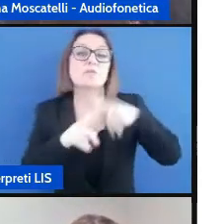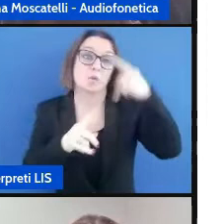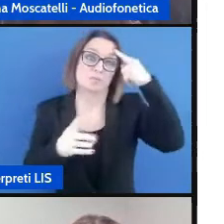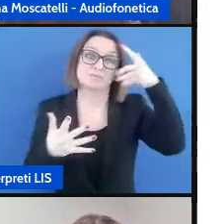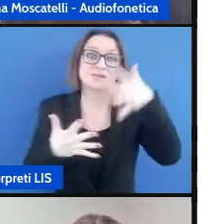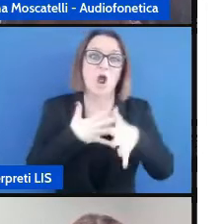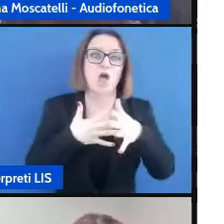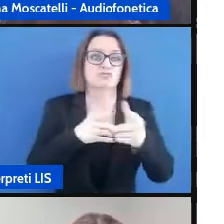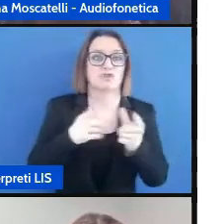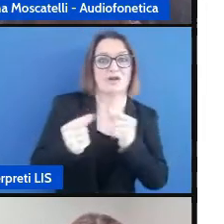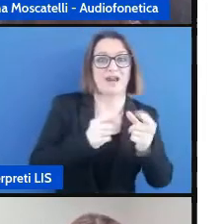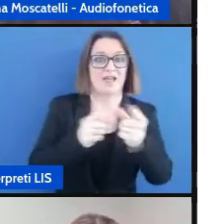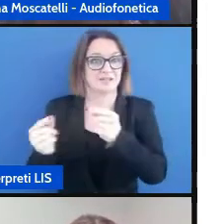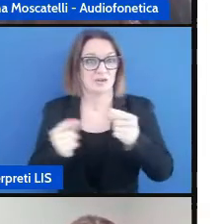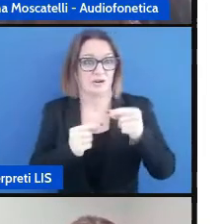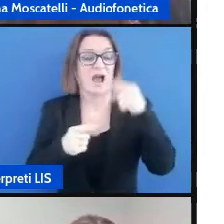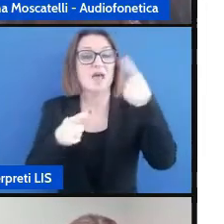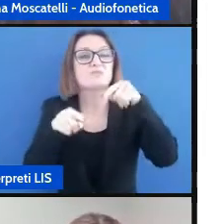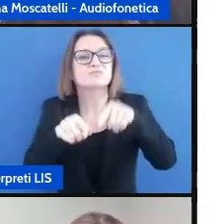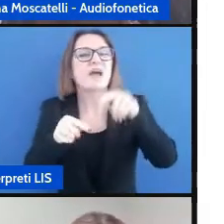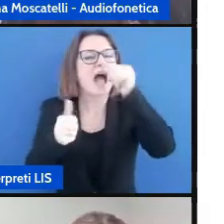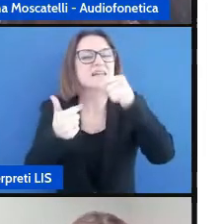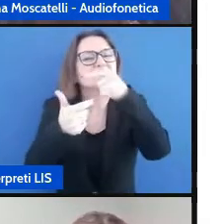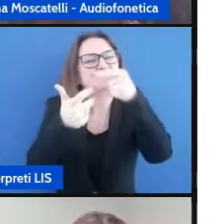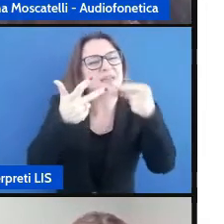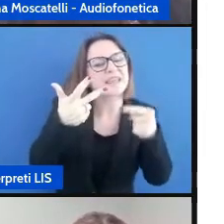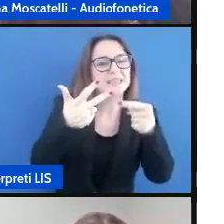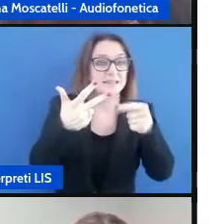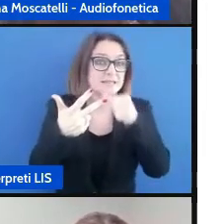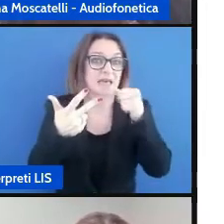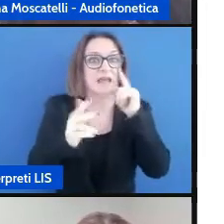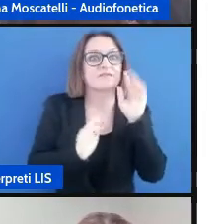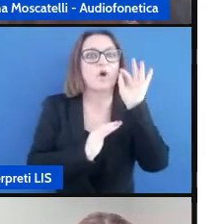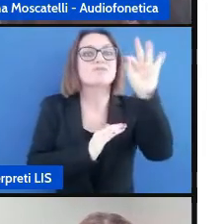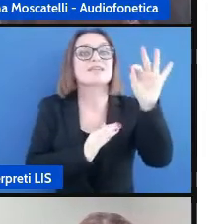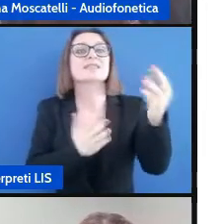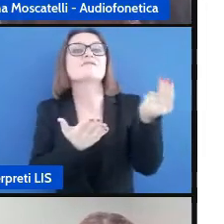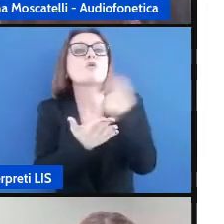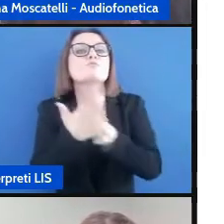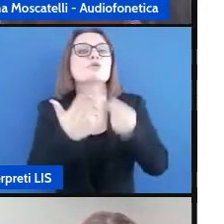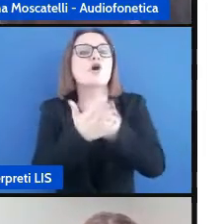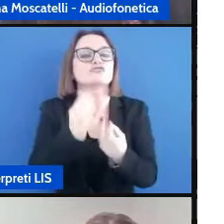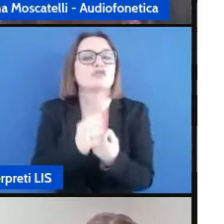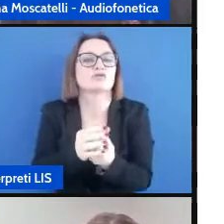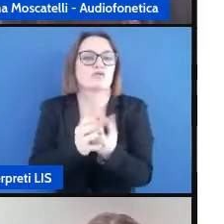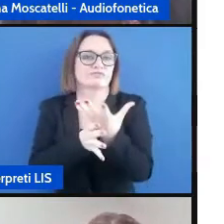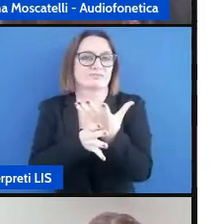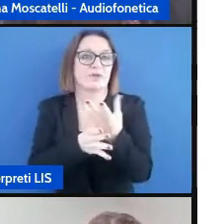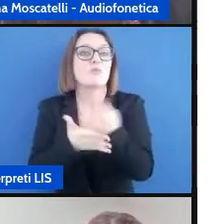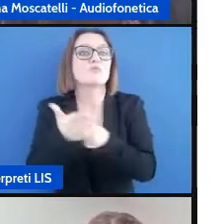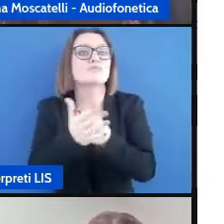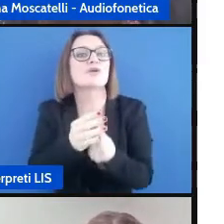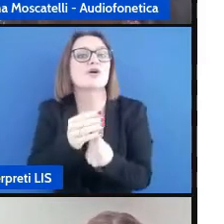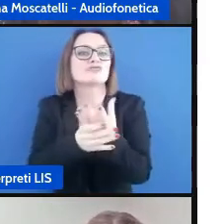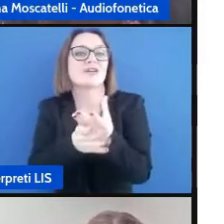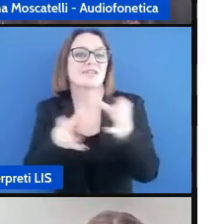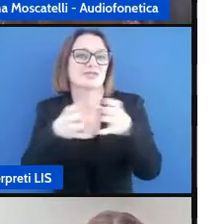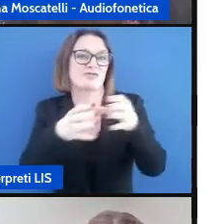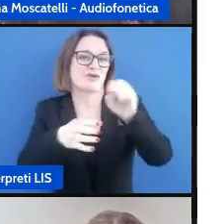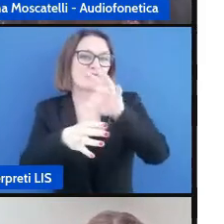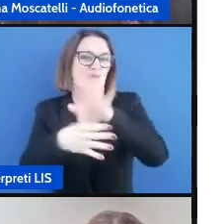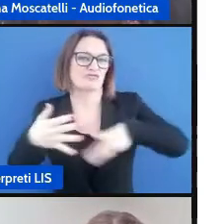sicuramente che vanno a supportare quello che sarà poi la progettazione che il gruppo docente dovrà affrontare